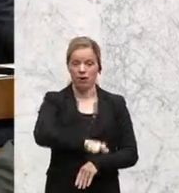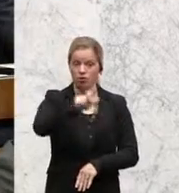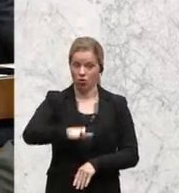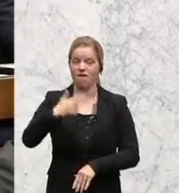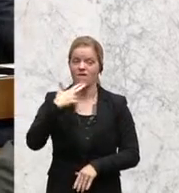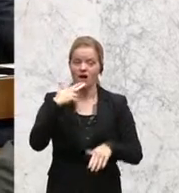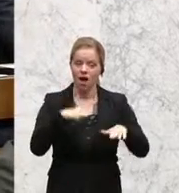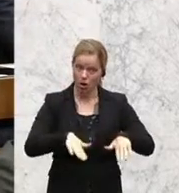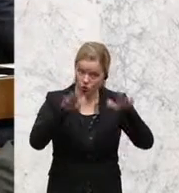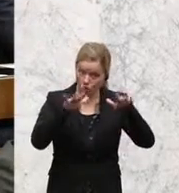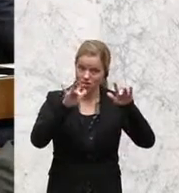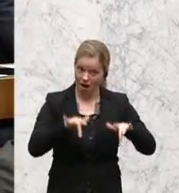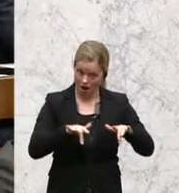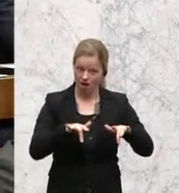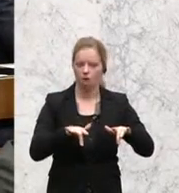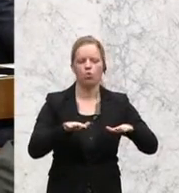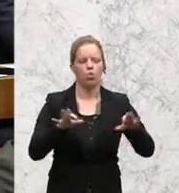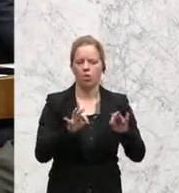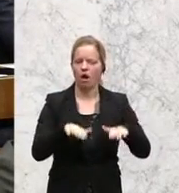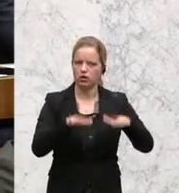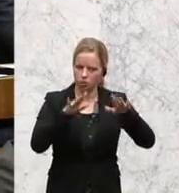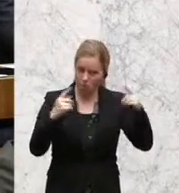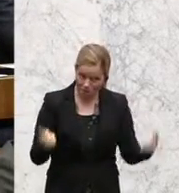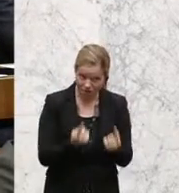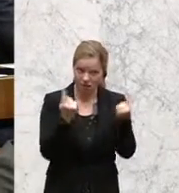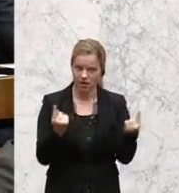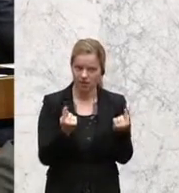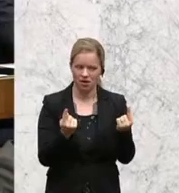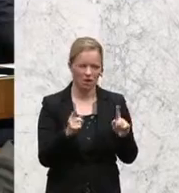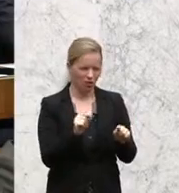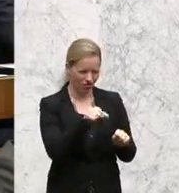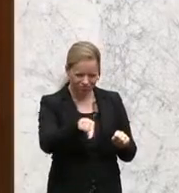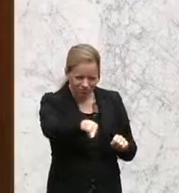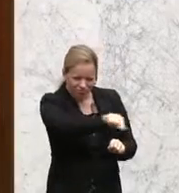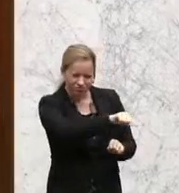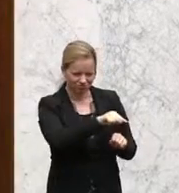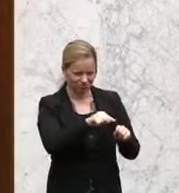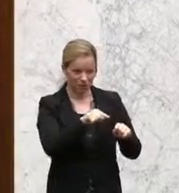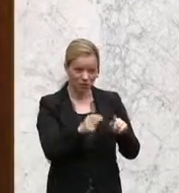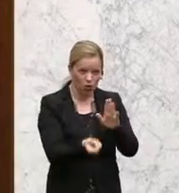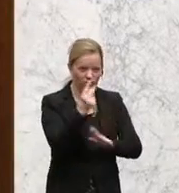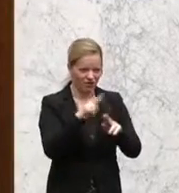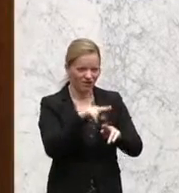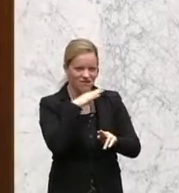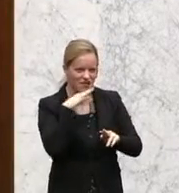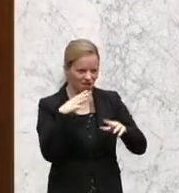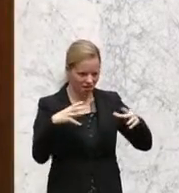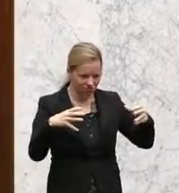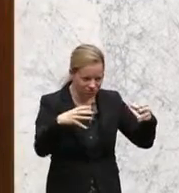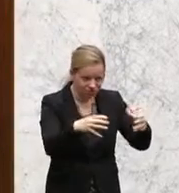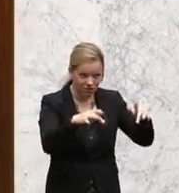Asylberechtigten in einzelnen besonderen Akkommerationen zu besonderen Übergriffen kommt.